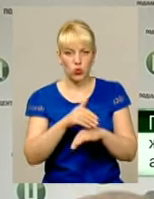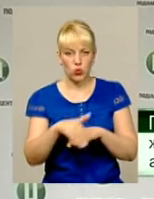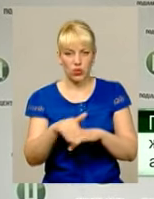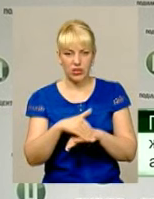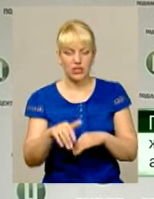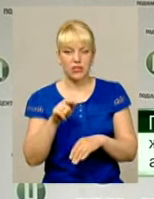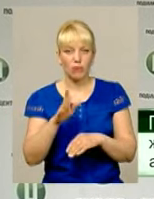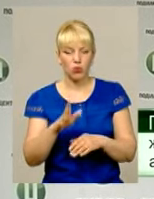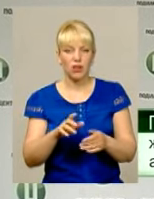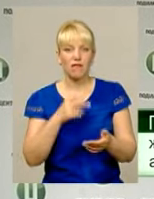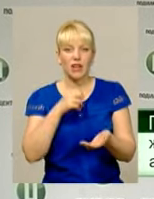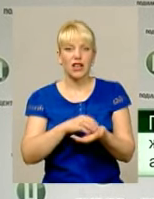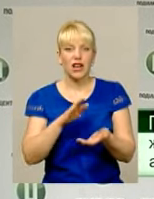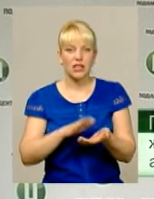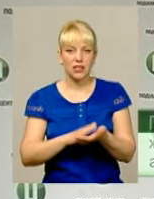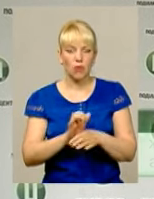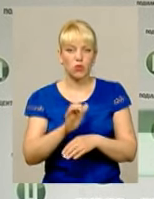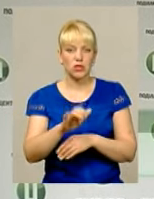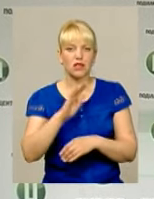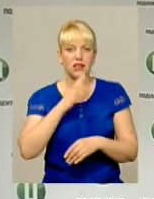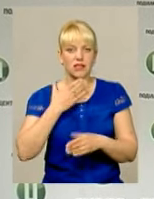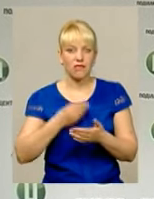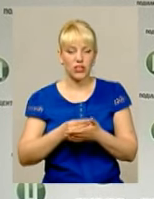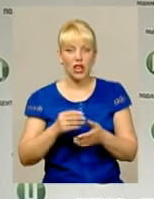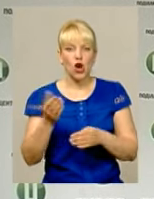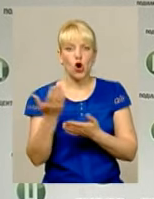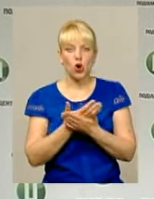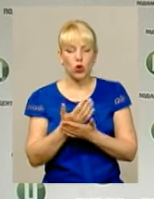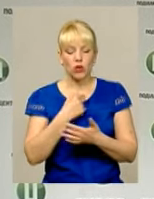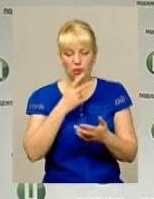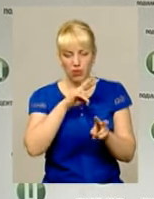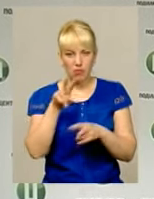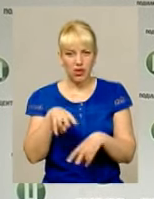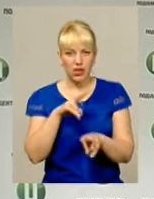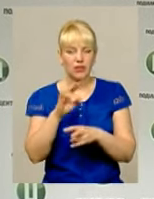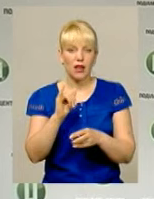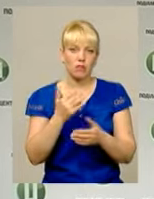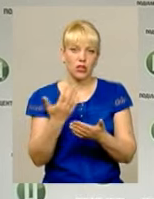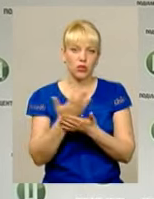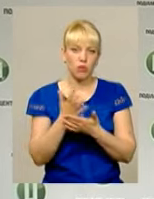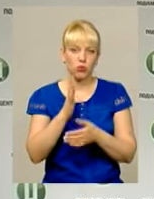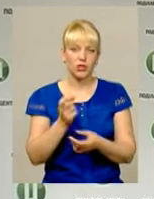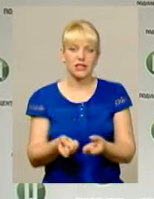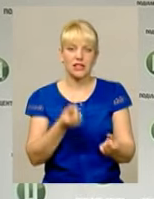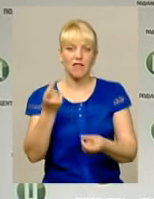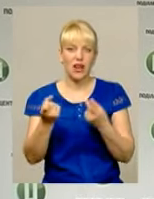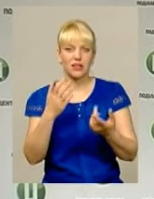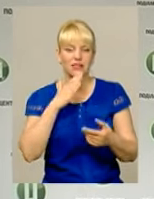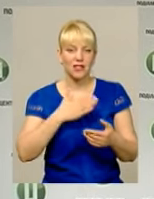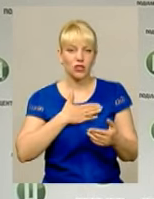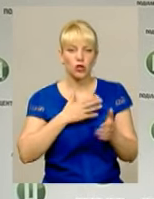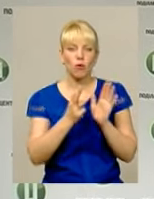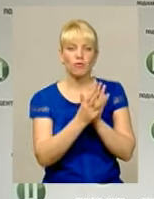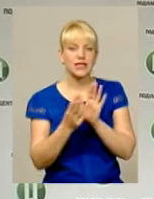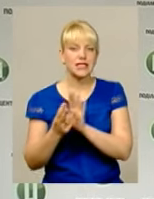посилання на свій ролик Ми переглядаємо і ролик оперативно буде з'являтися на нашому сайті, де буде